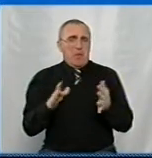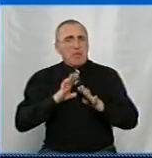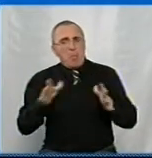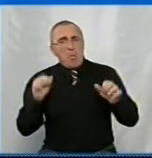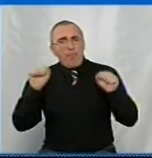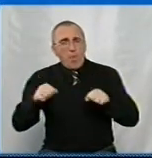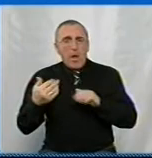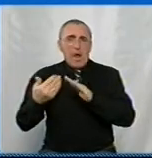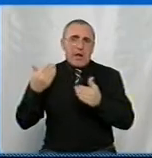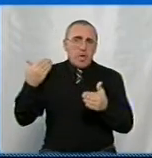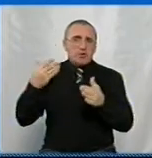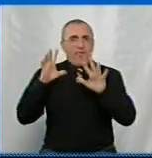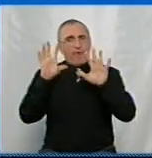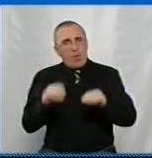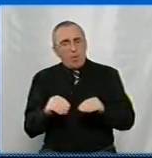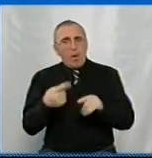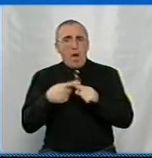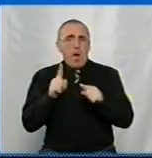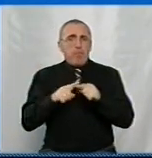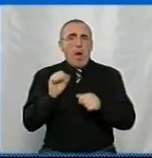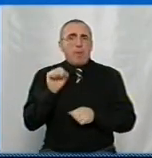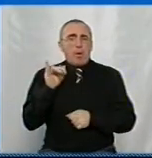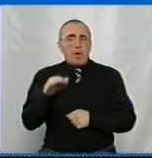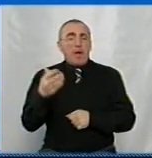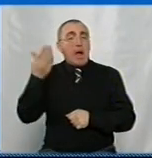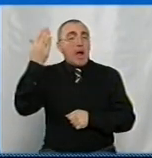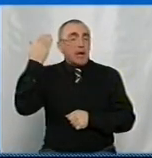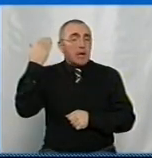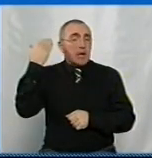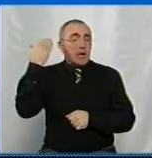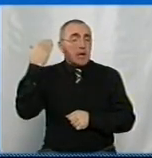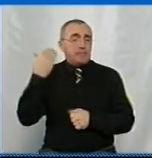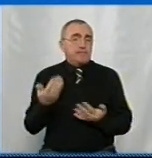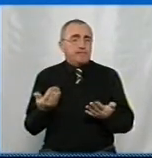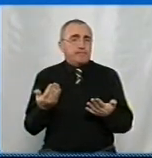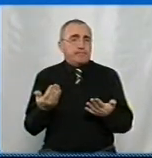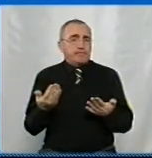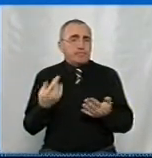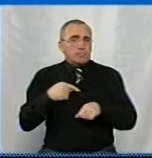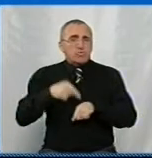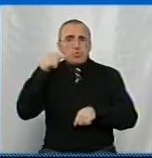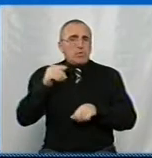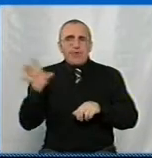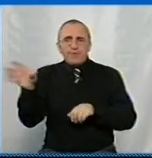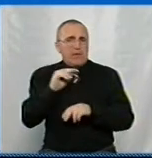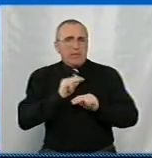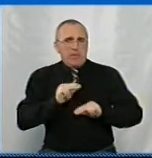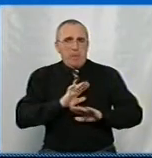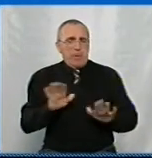можливості раніше відключати? Чи абонентська служба збуту з цим суттєво не працювала?